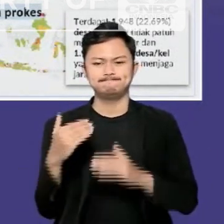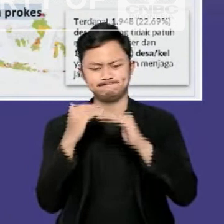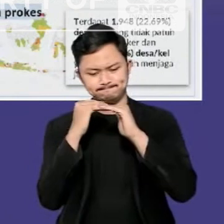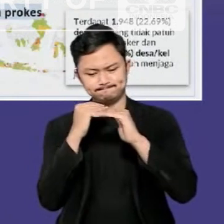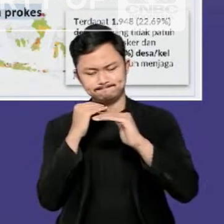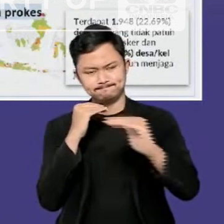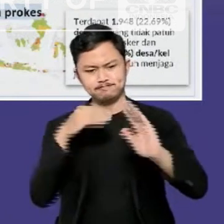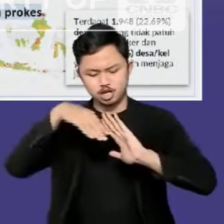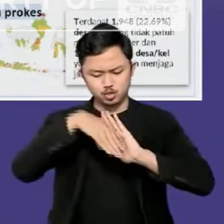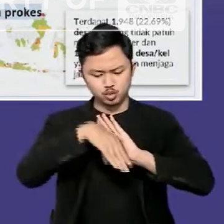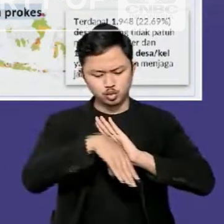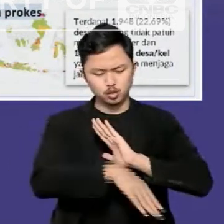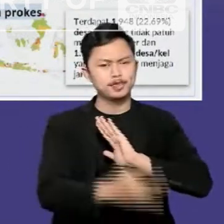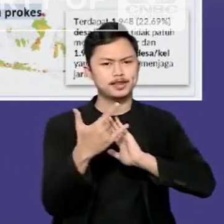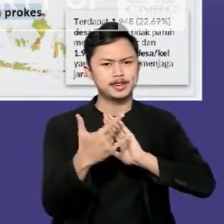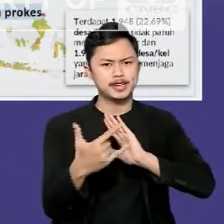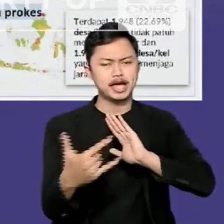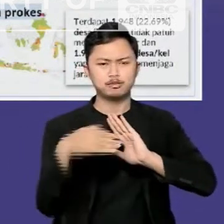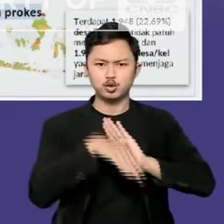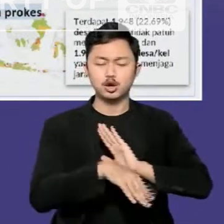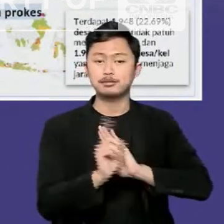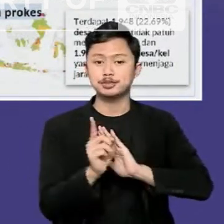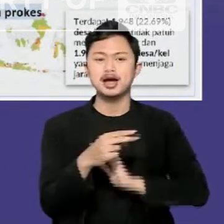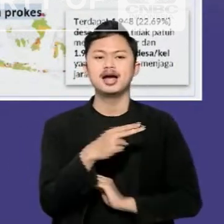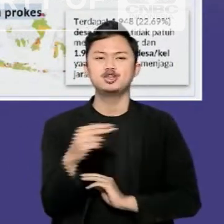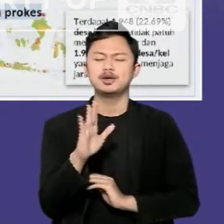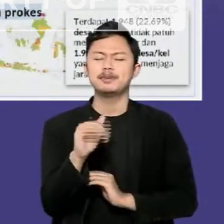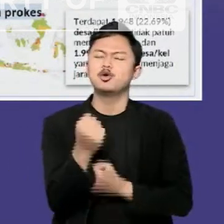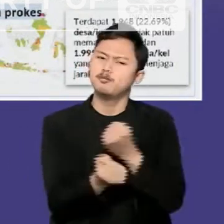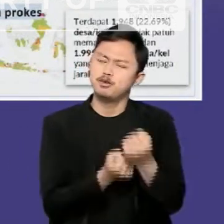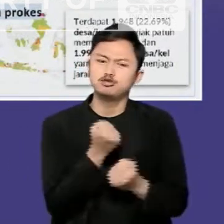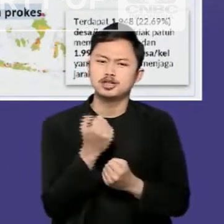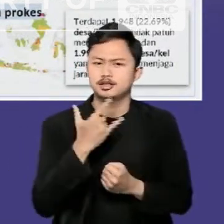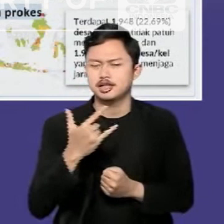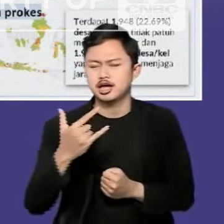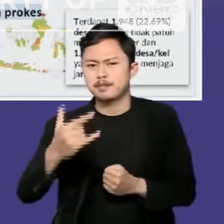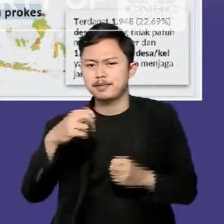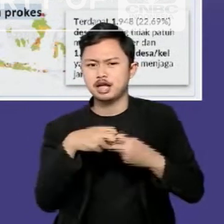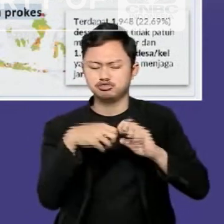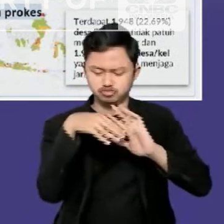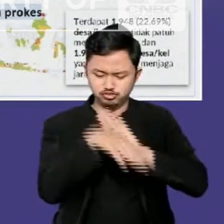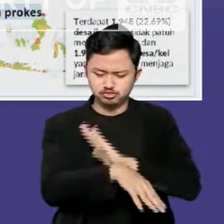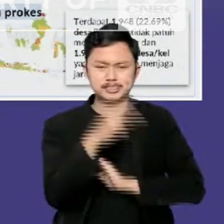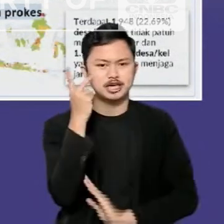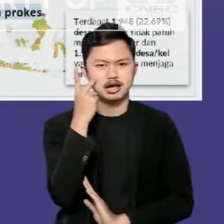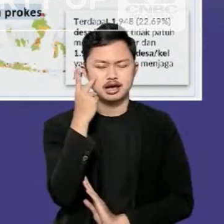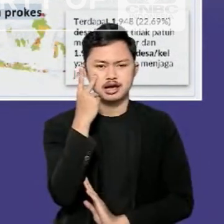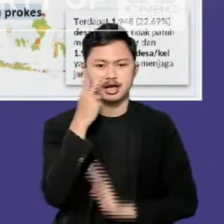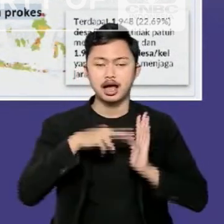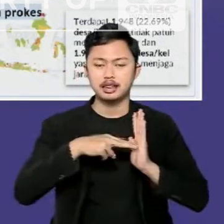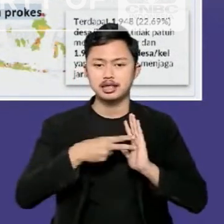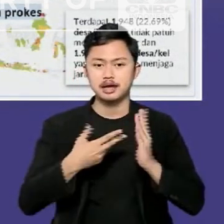mengalami penurunan. Hal ini disebabkan karena Indonesia terus mempertahankan penurunan kasus, sehingga